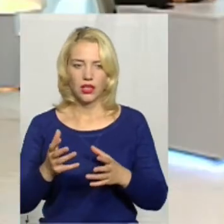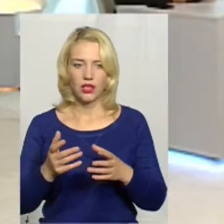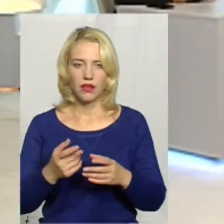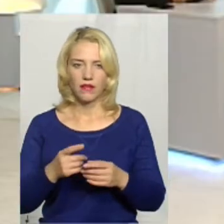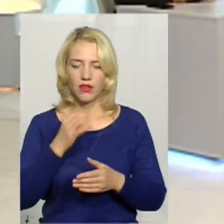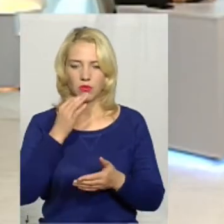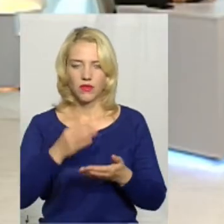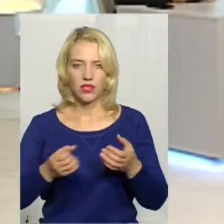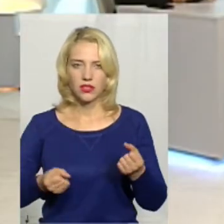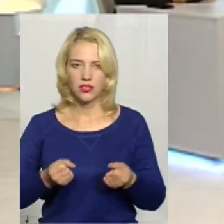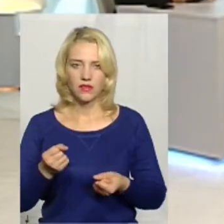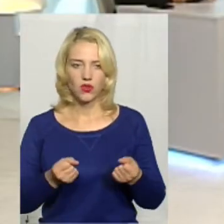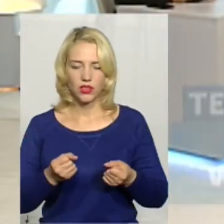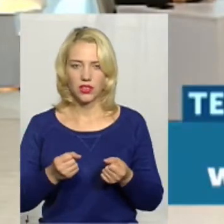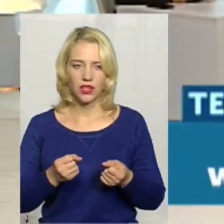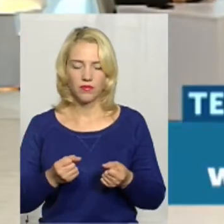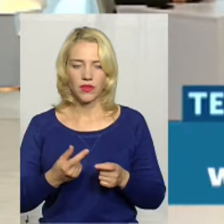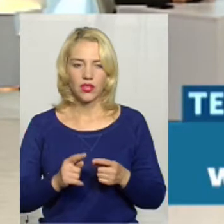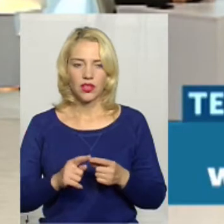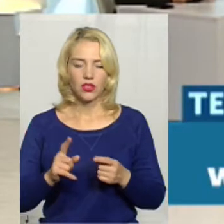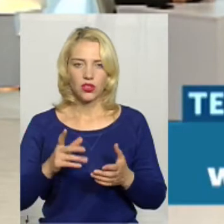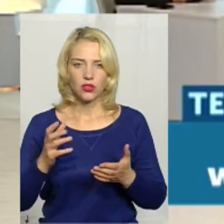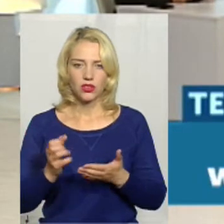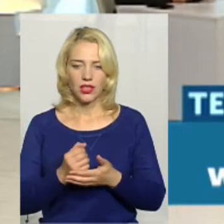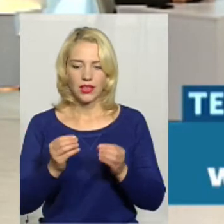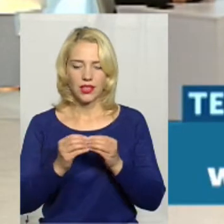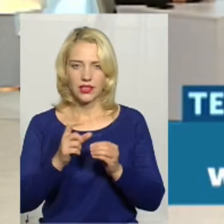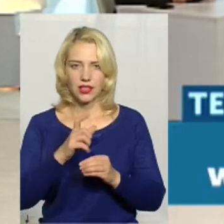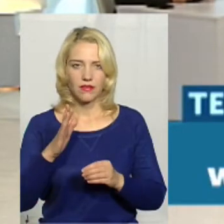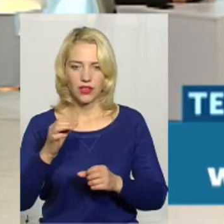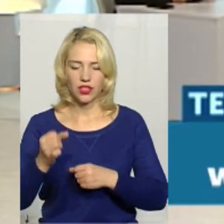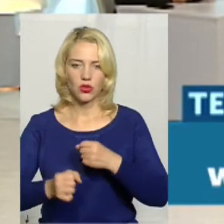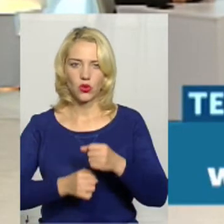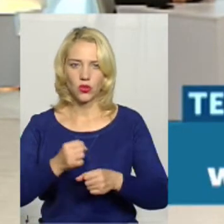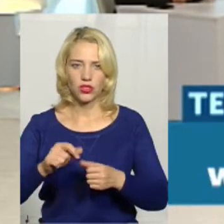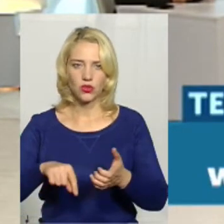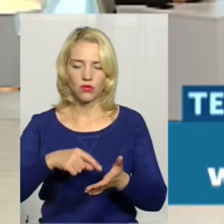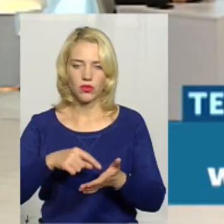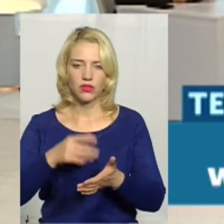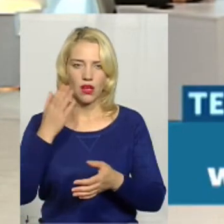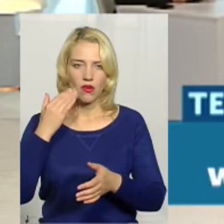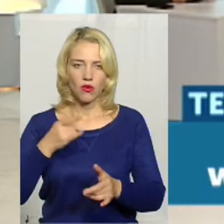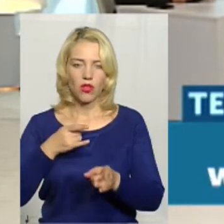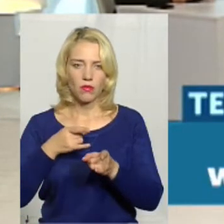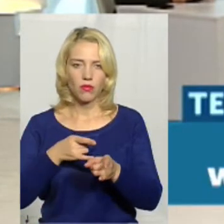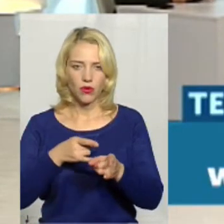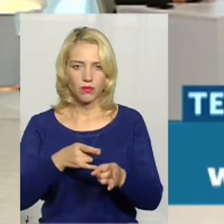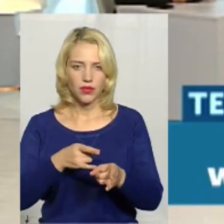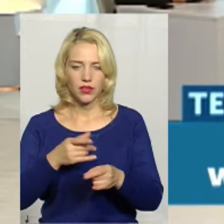водії, адже вони досягнути 10 хвилин доїзду в місті, коли пробки, коли